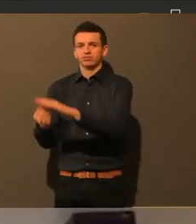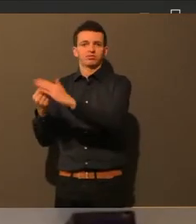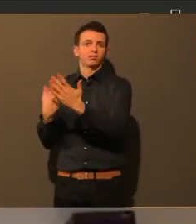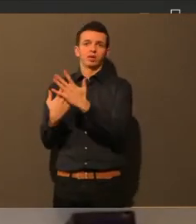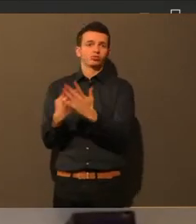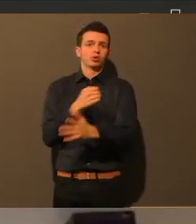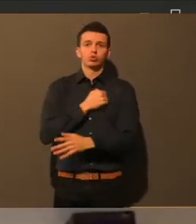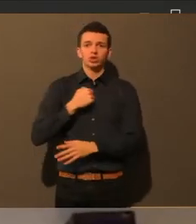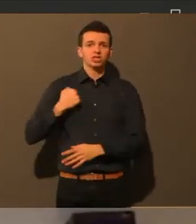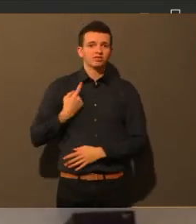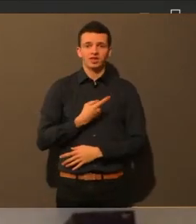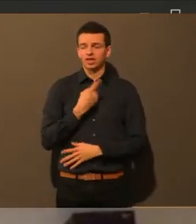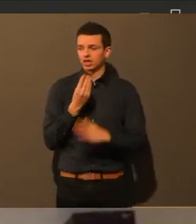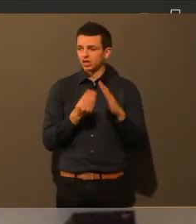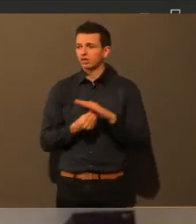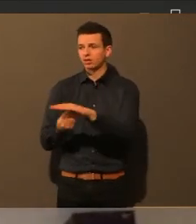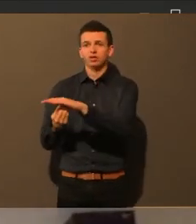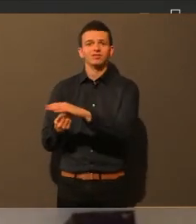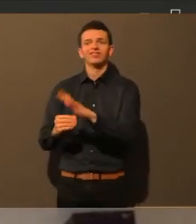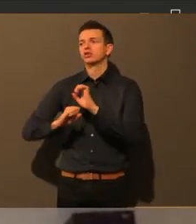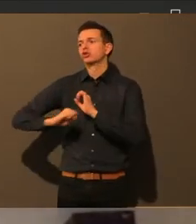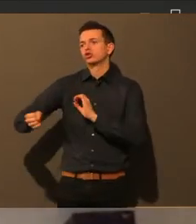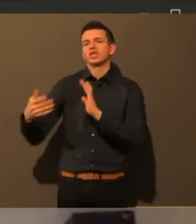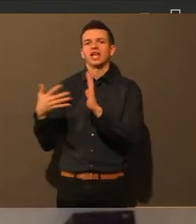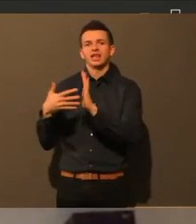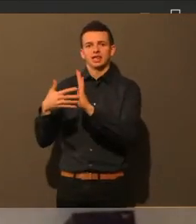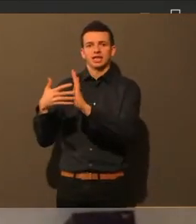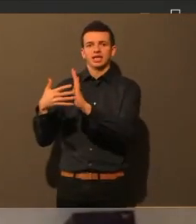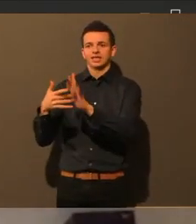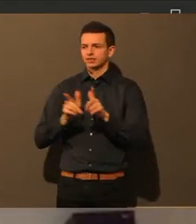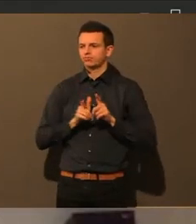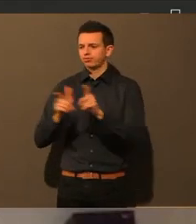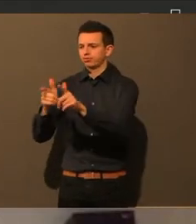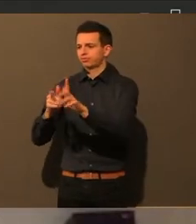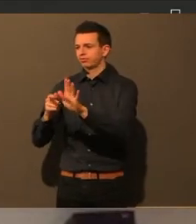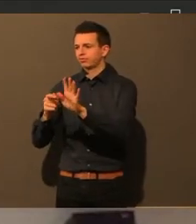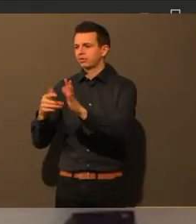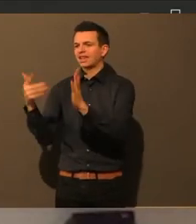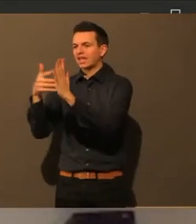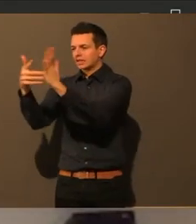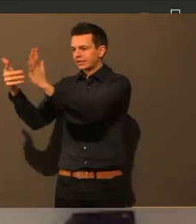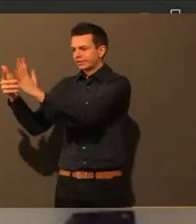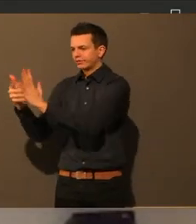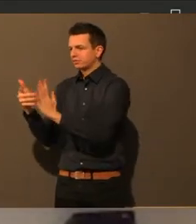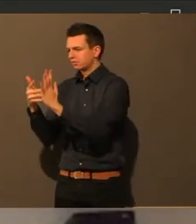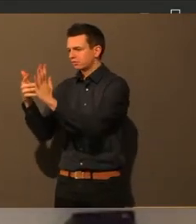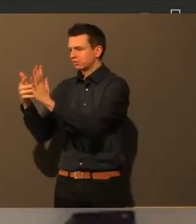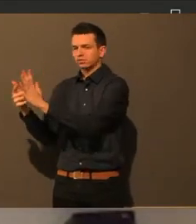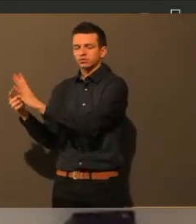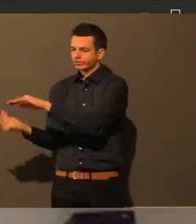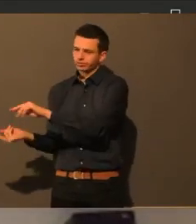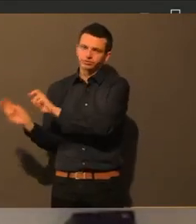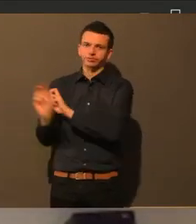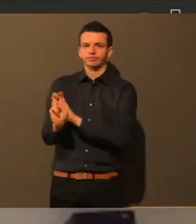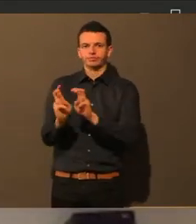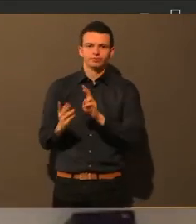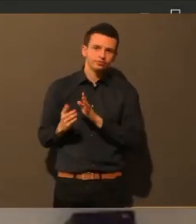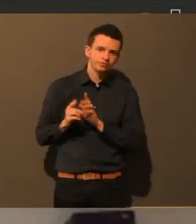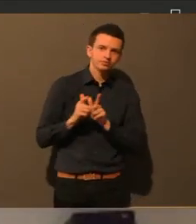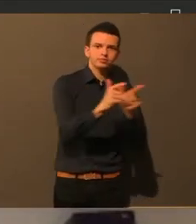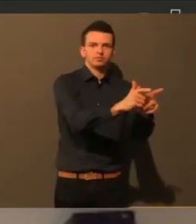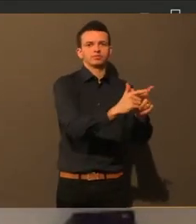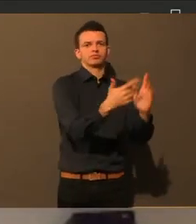die ganzen Schnelltests durch. Das müsste doch mal endlich machbar sein. Ich brauche mir auch nur noch mal das Konzept